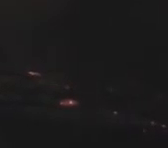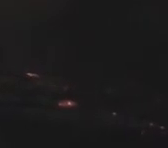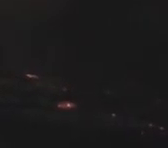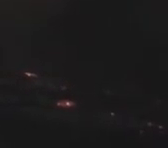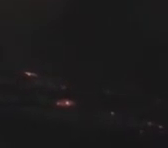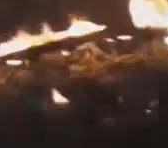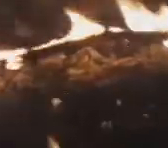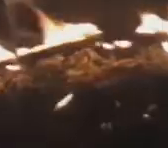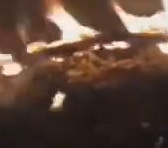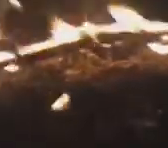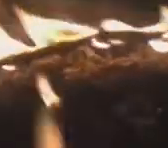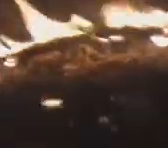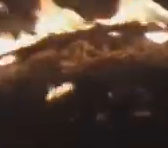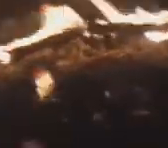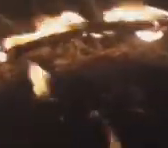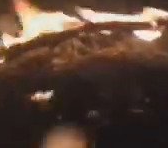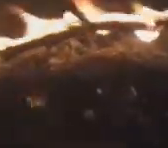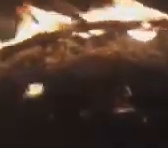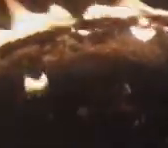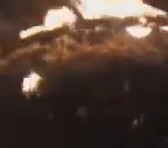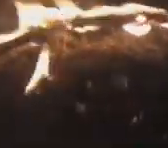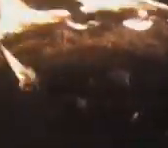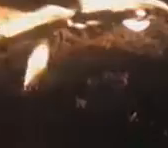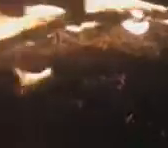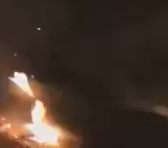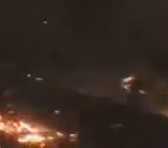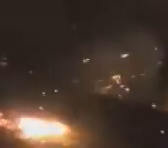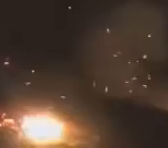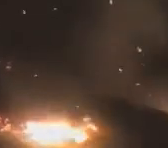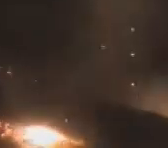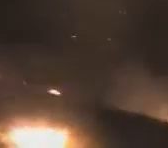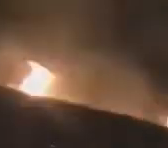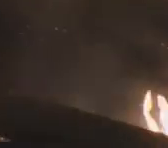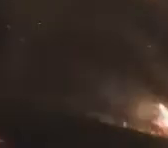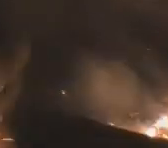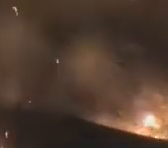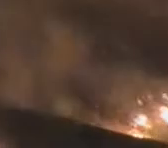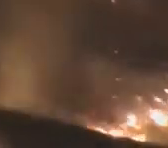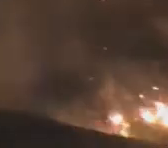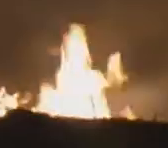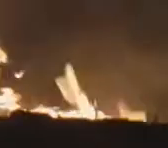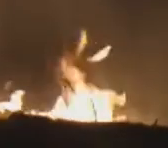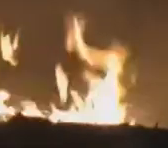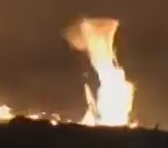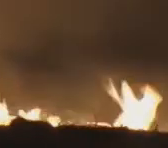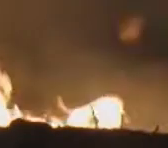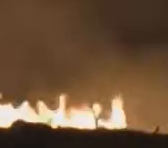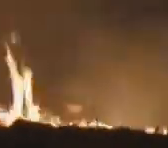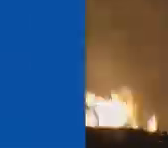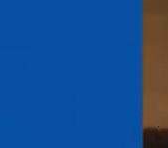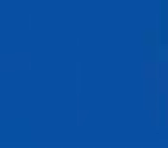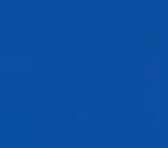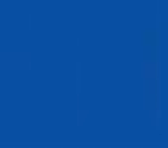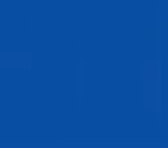Від 170 гривень до 6 тисяч зросте штраф за спалювання сухої трави та листя. Такий законопроект підтримав